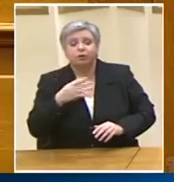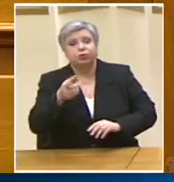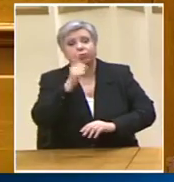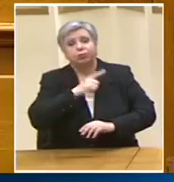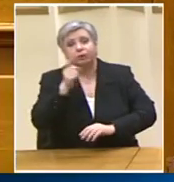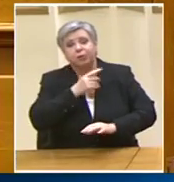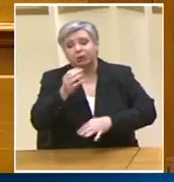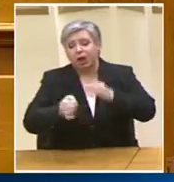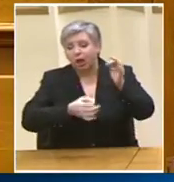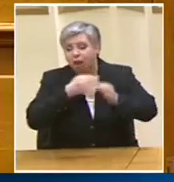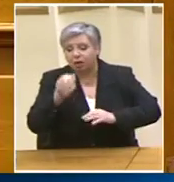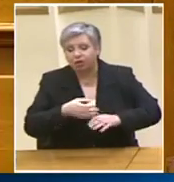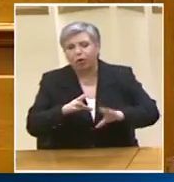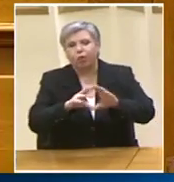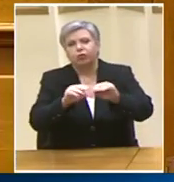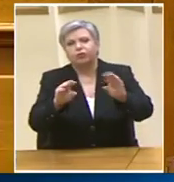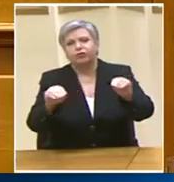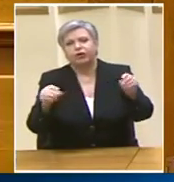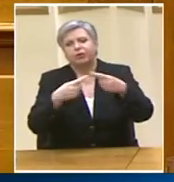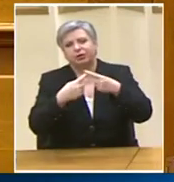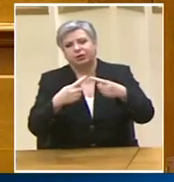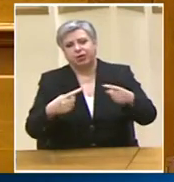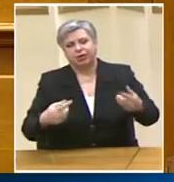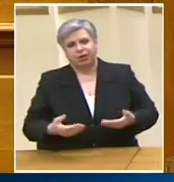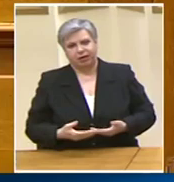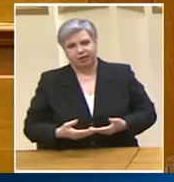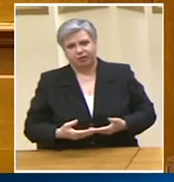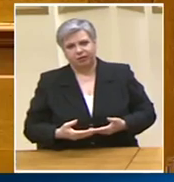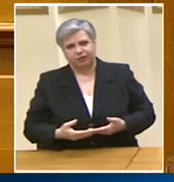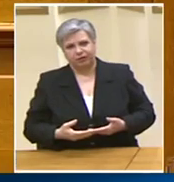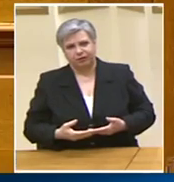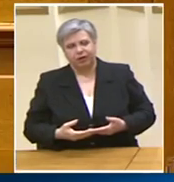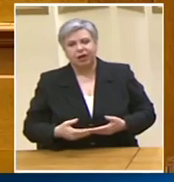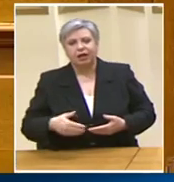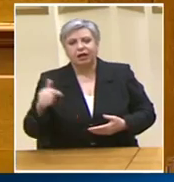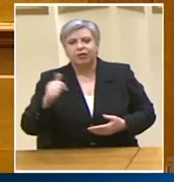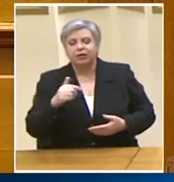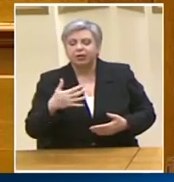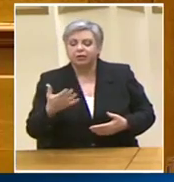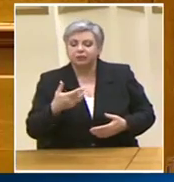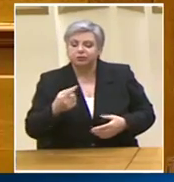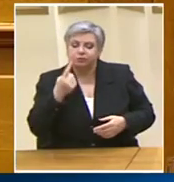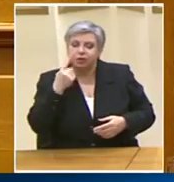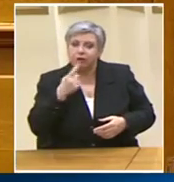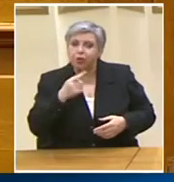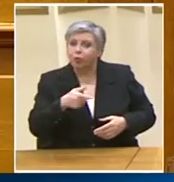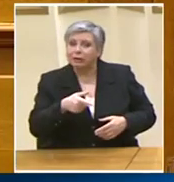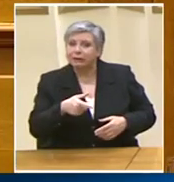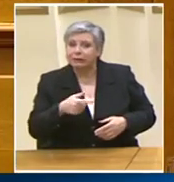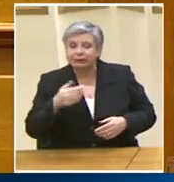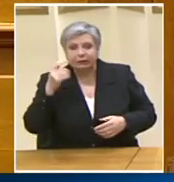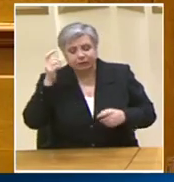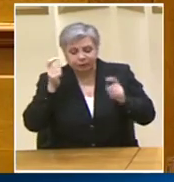για να δούμε σε αυτές τις λίγες μέρες τι έχετε σκαρώσει ότι ο